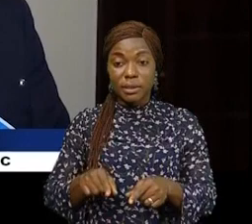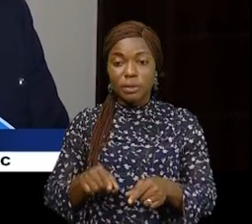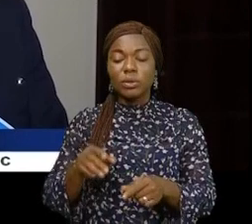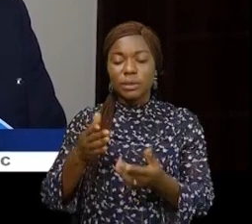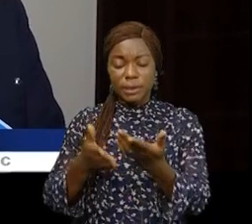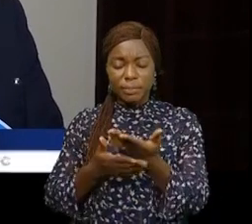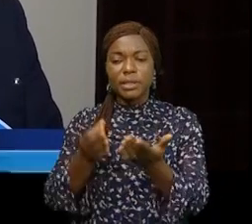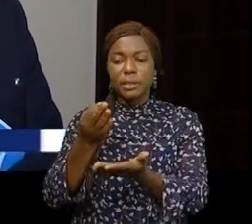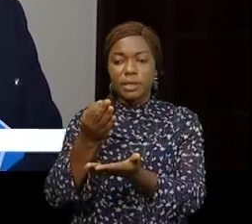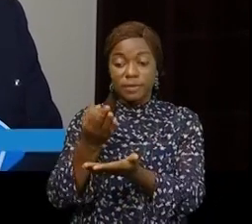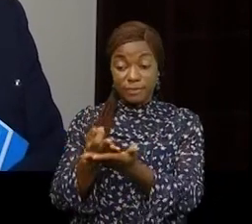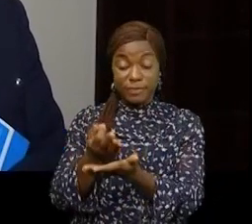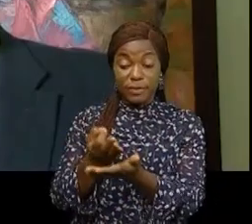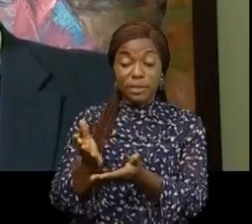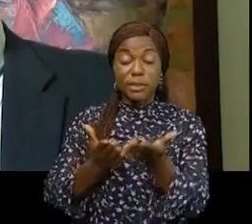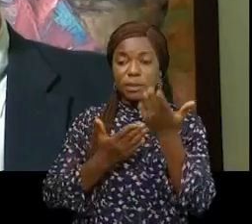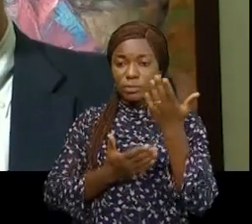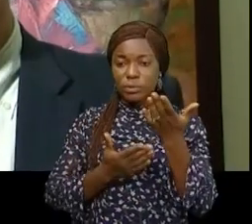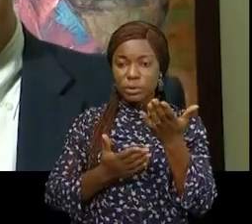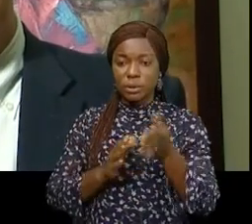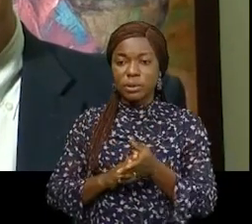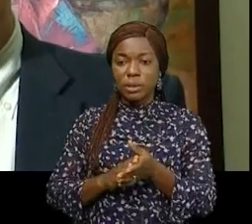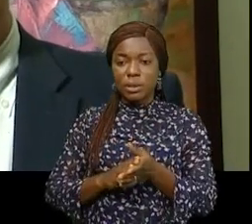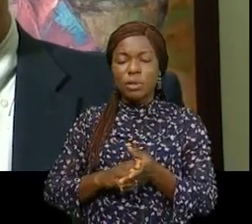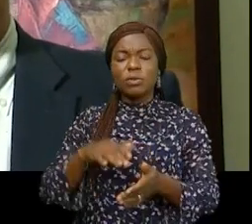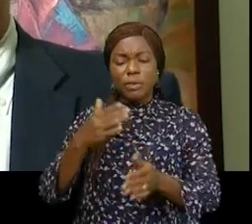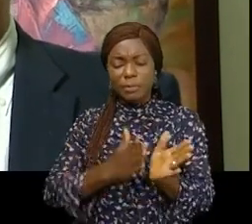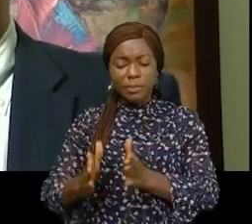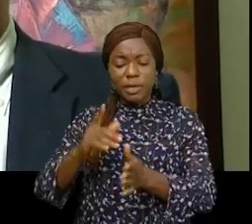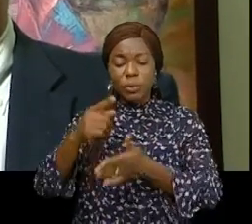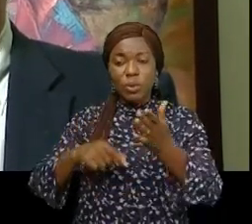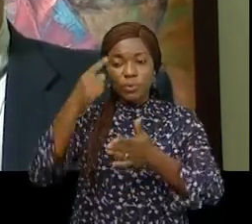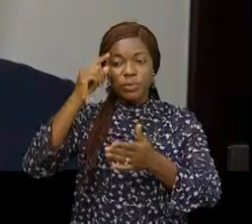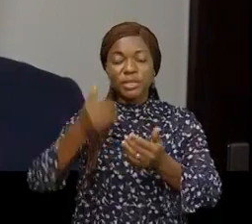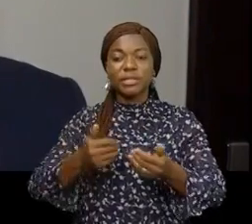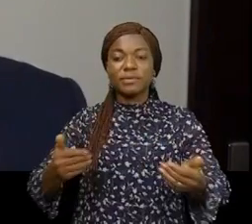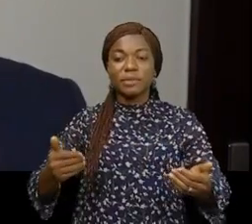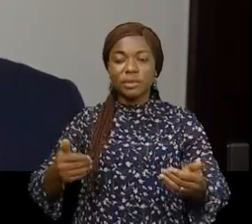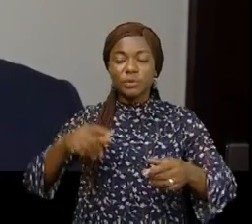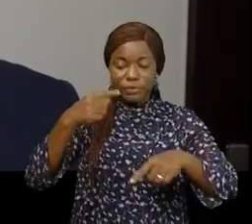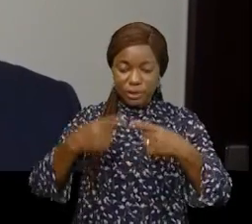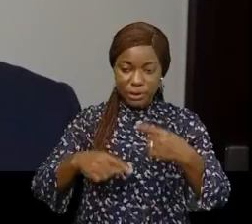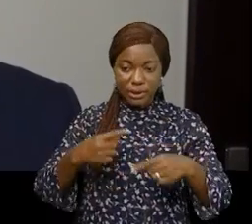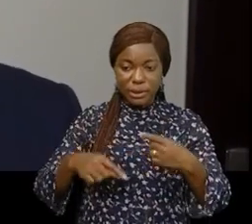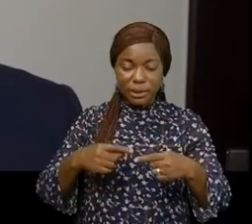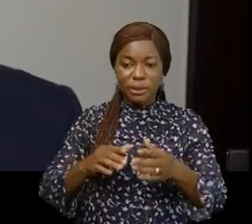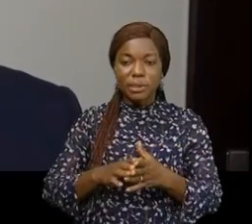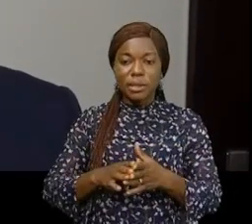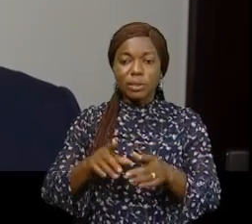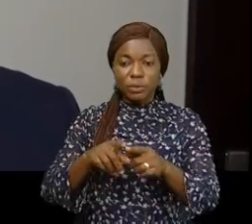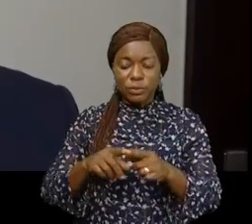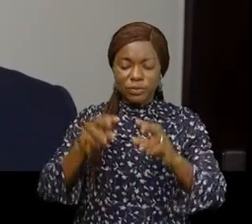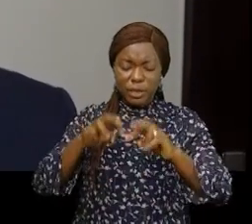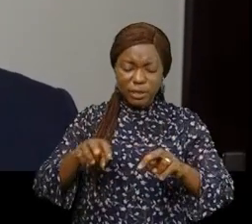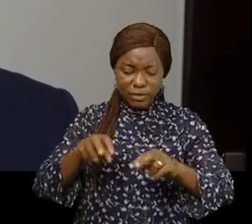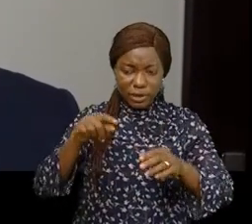des moyens qui sont importants. Qu'est-ce qui va pour les enfants ? Donc une partie de la était justement de faire cette analyse